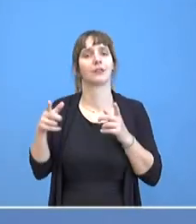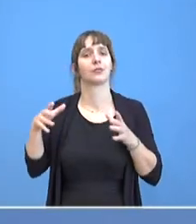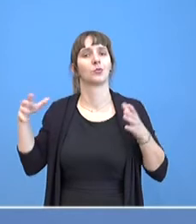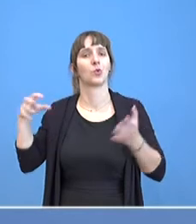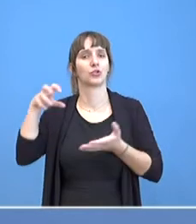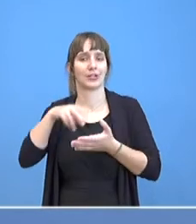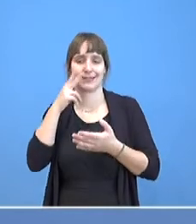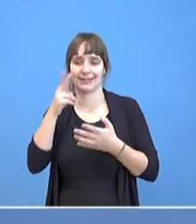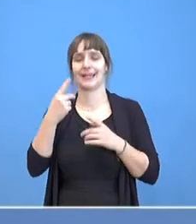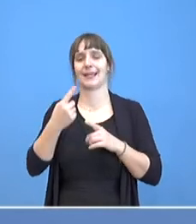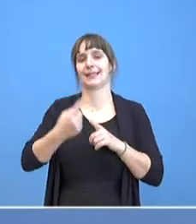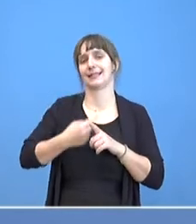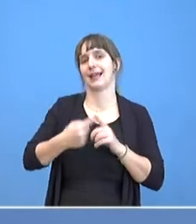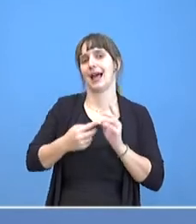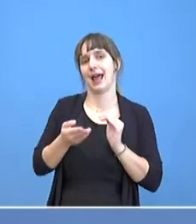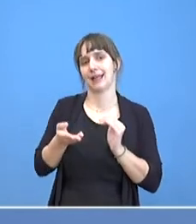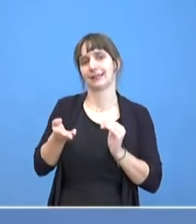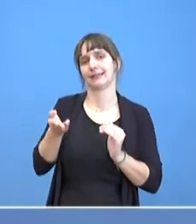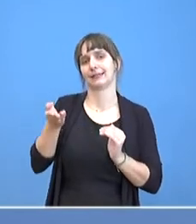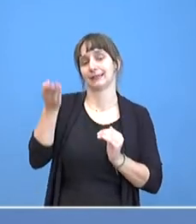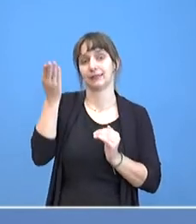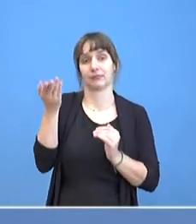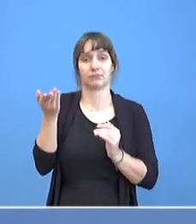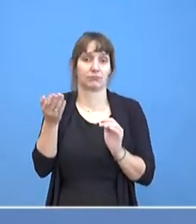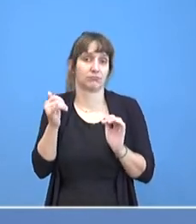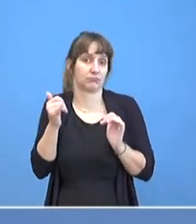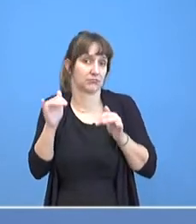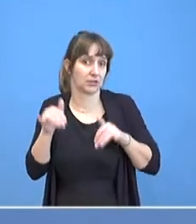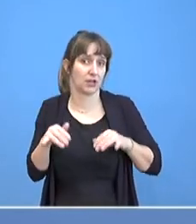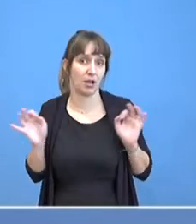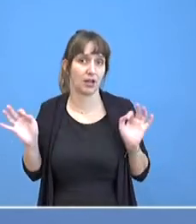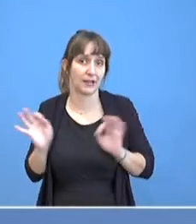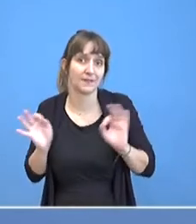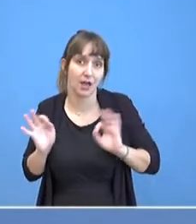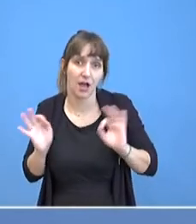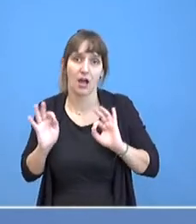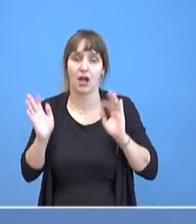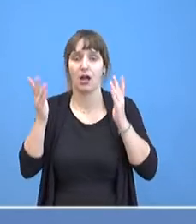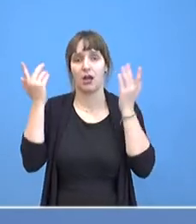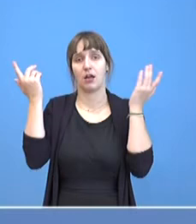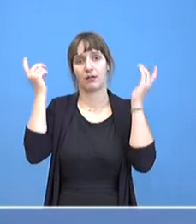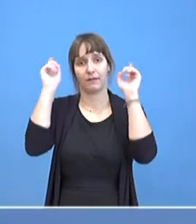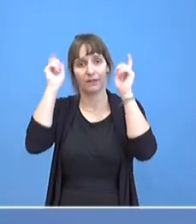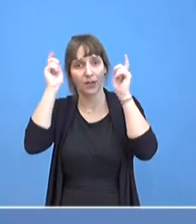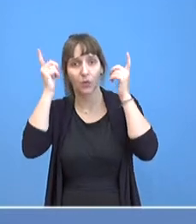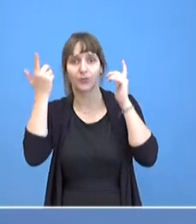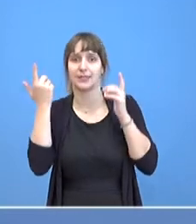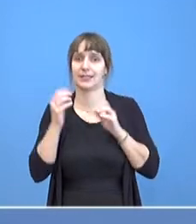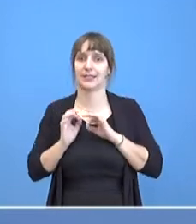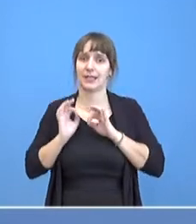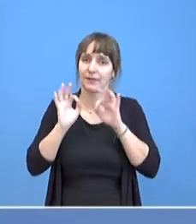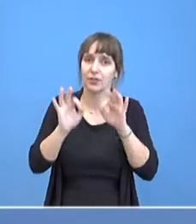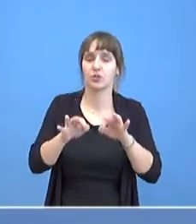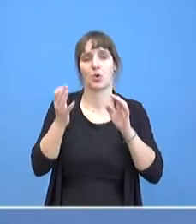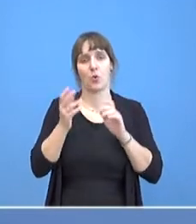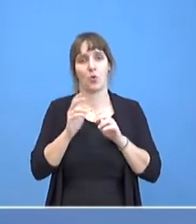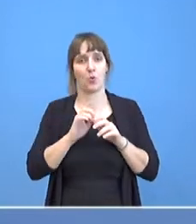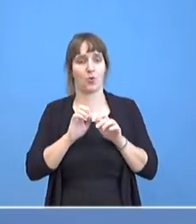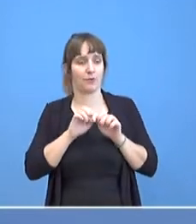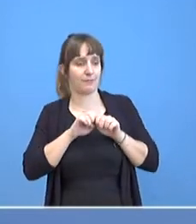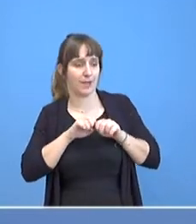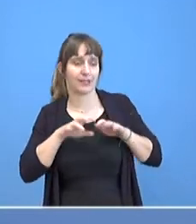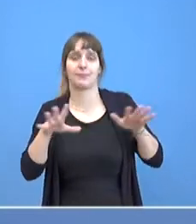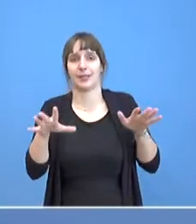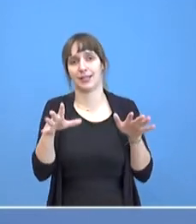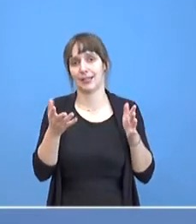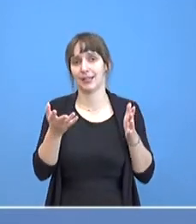dann gibt es eine erhebliche Gefahr, dass von dort aus das Virus, die Infektionen, das Pandemiegeschehen, in die Umgebung oder